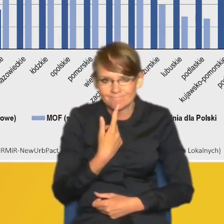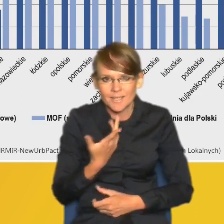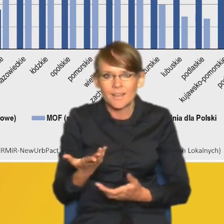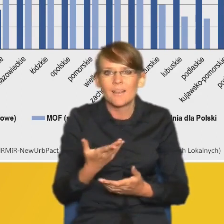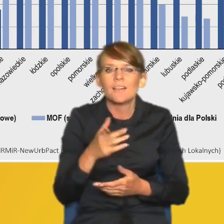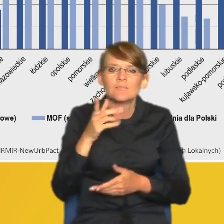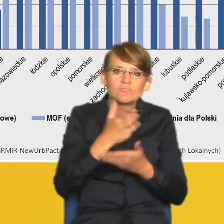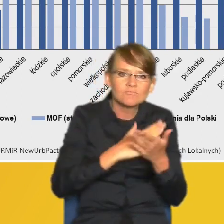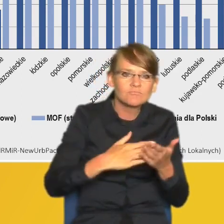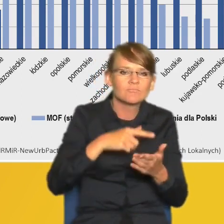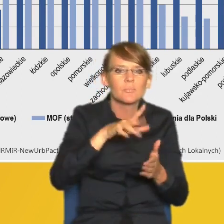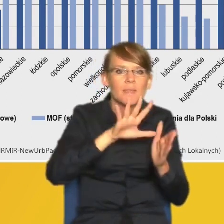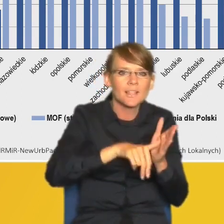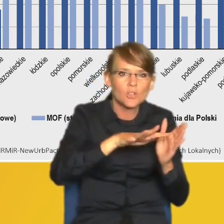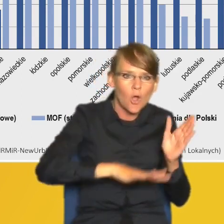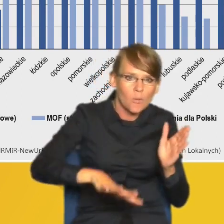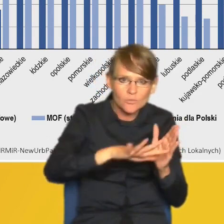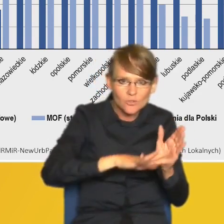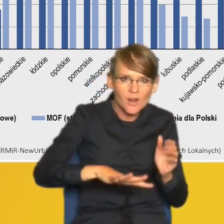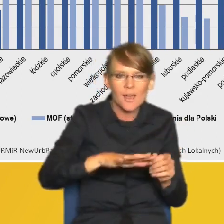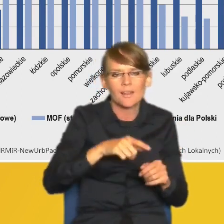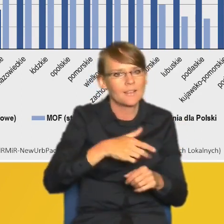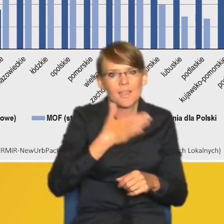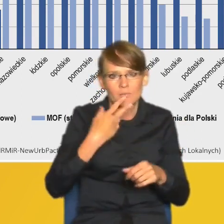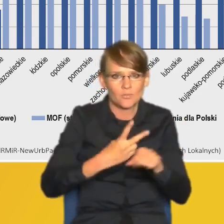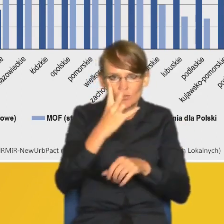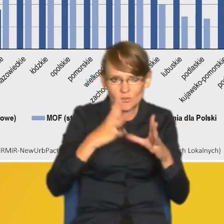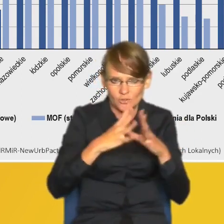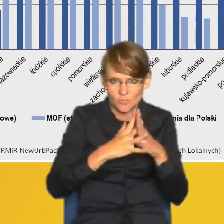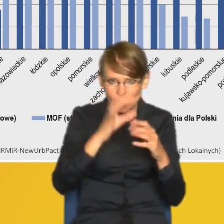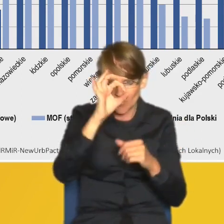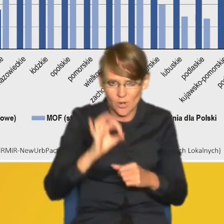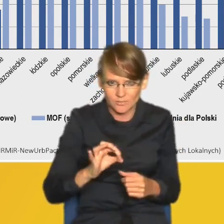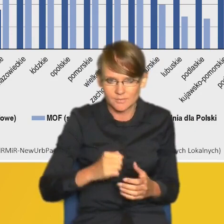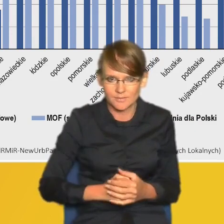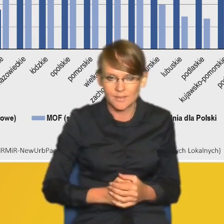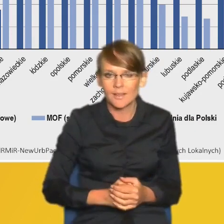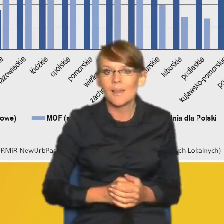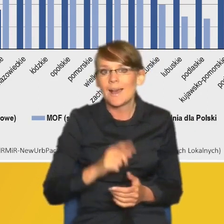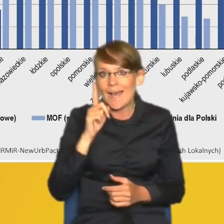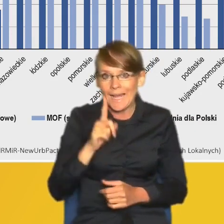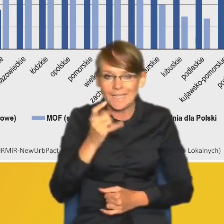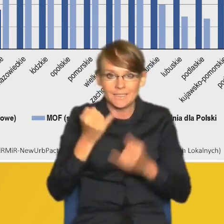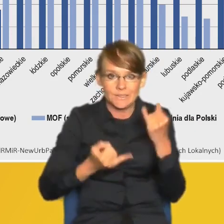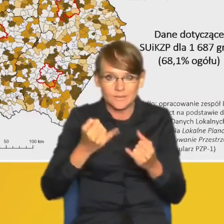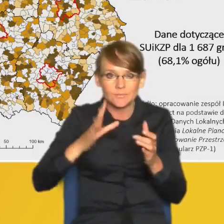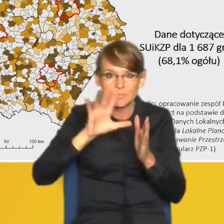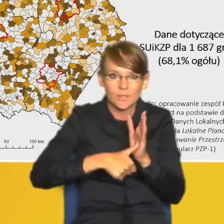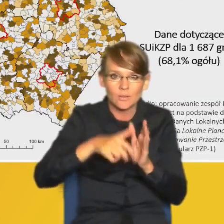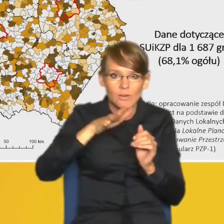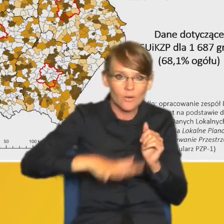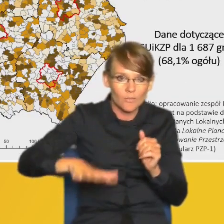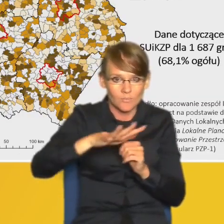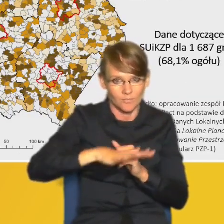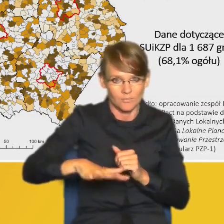miejskich obszarach funkcjonalnych nie przekraczają 10%. Ale jeśli nawet w miejskim obszarze funkcjonalnym